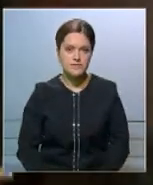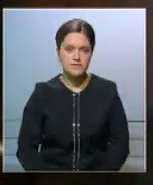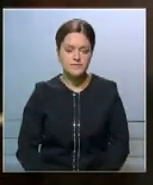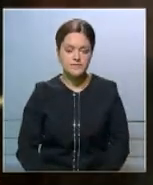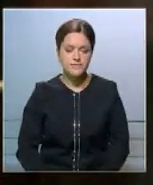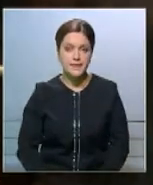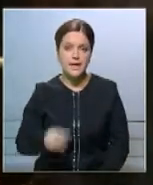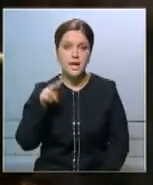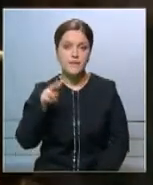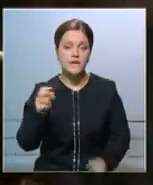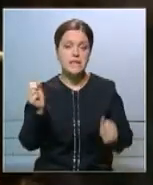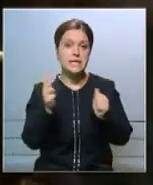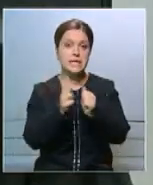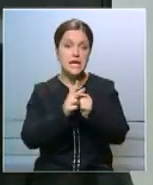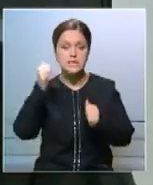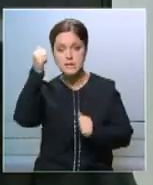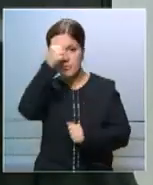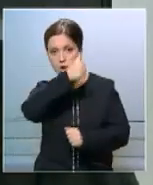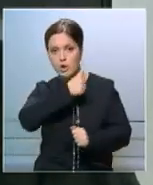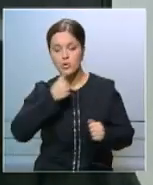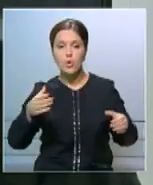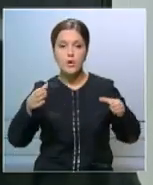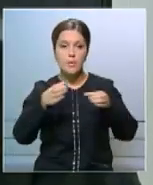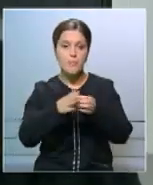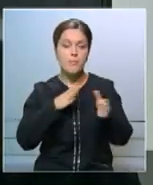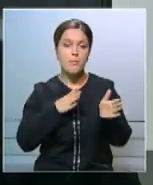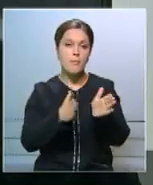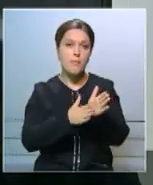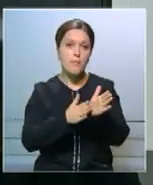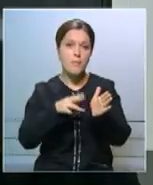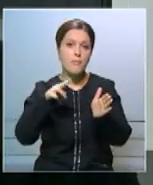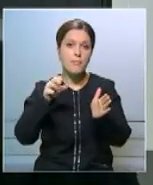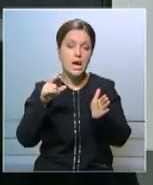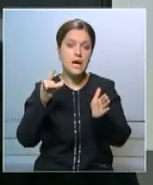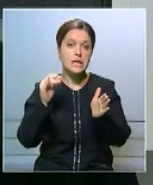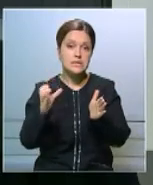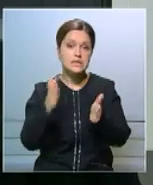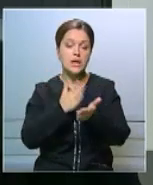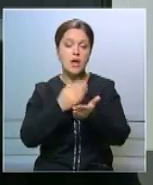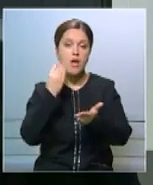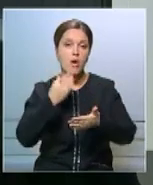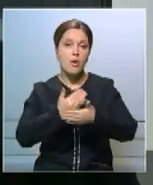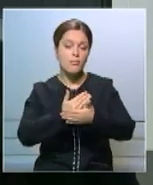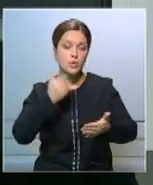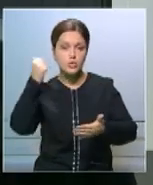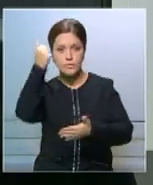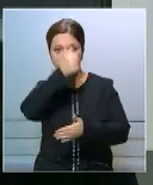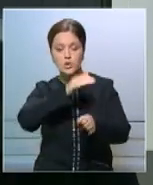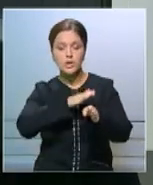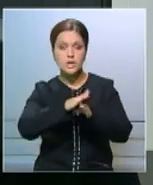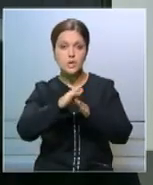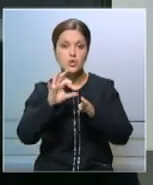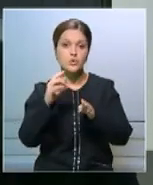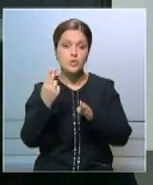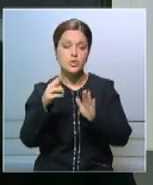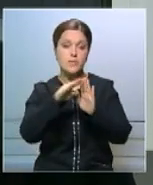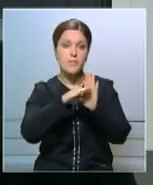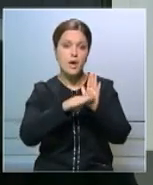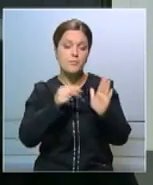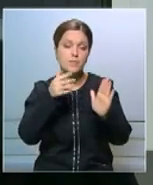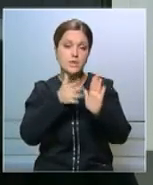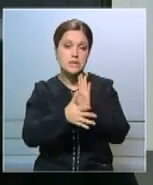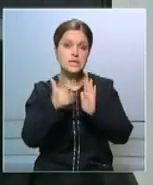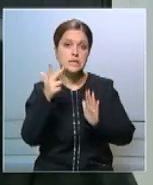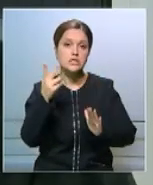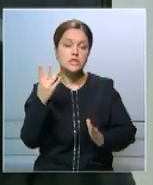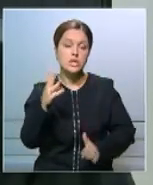В 2013 году компания была удостоена премии «Парыс». В прошлом году на реализацию социальных программ было затрачено 34 миллиона тенге.